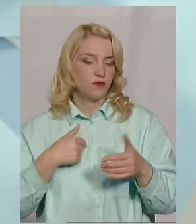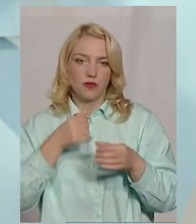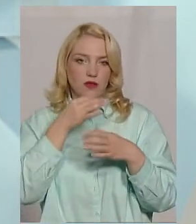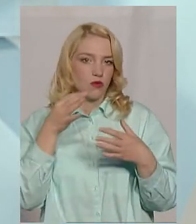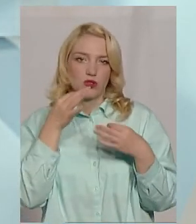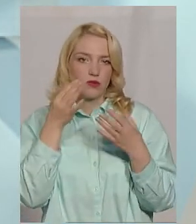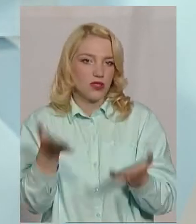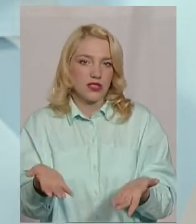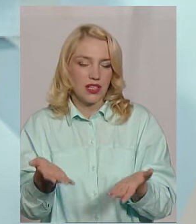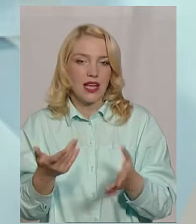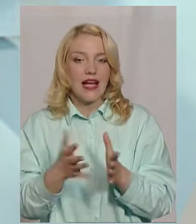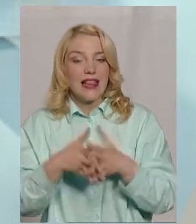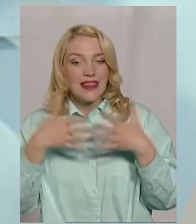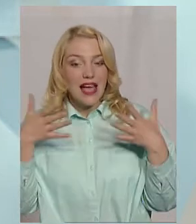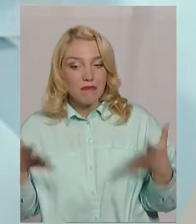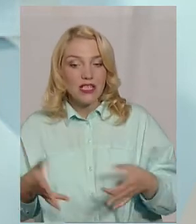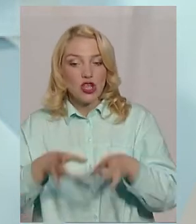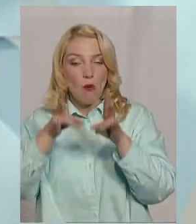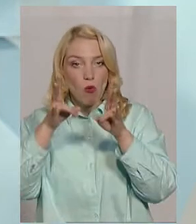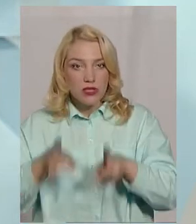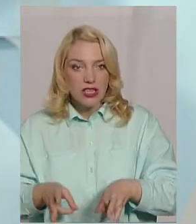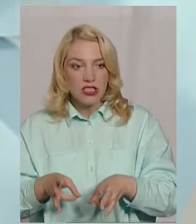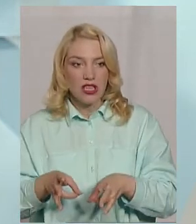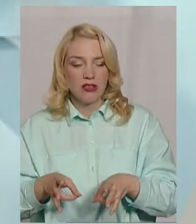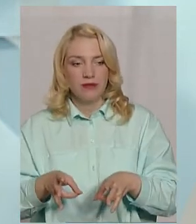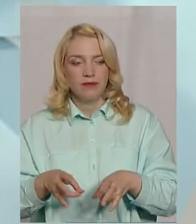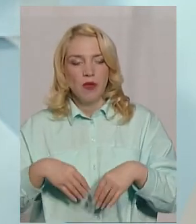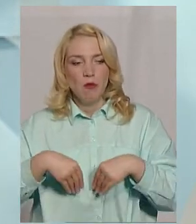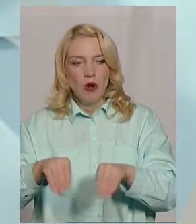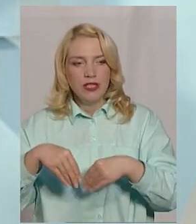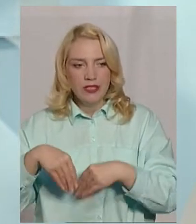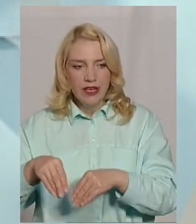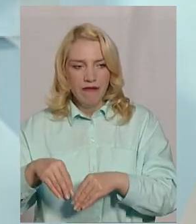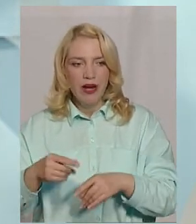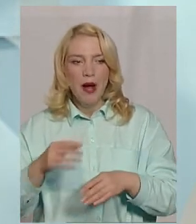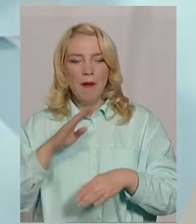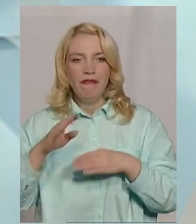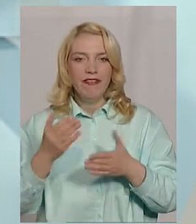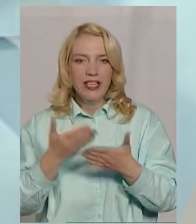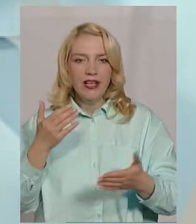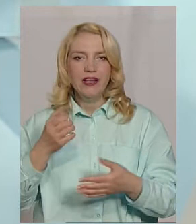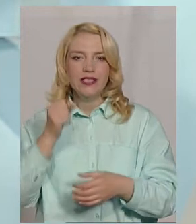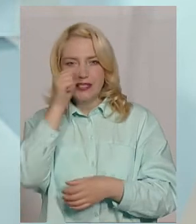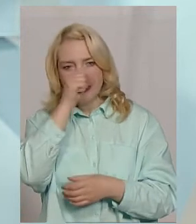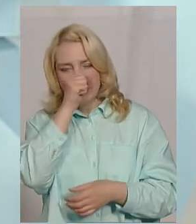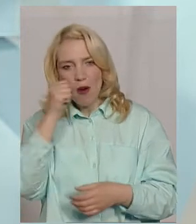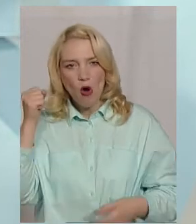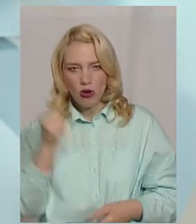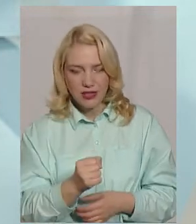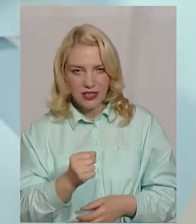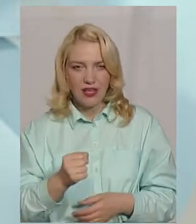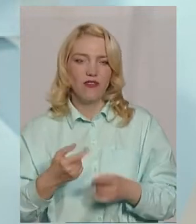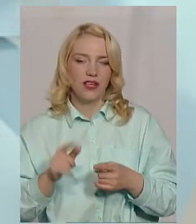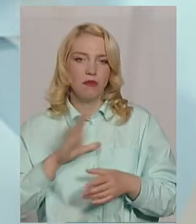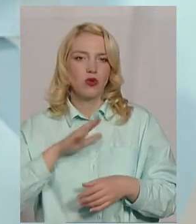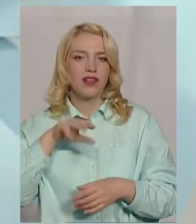Справа в тому, що найбільше постраждали посіви. По-перше, від заморзків, які були в травні. А